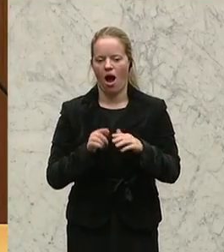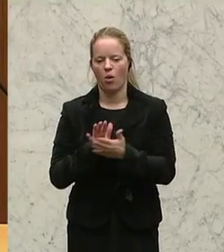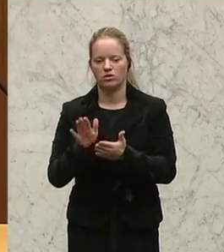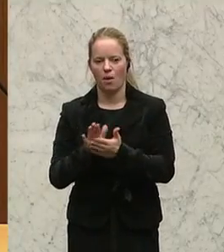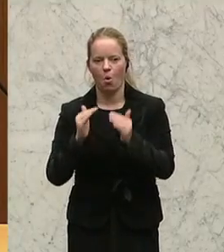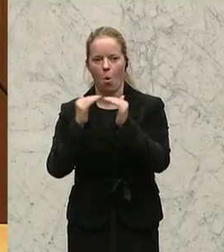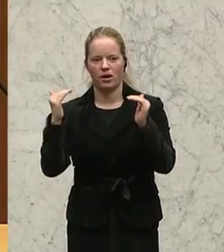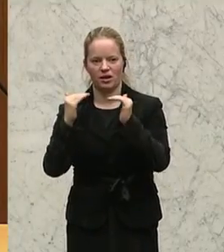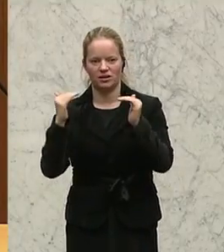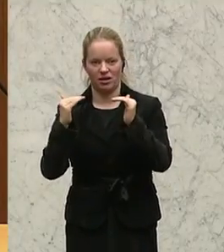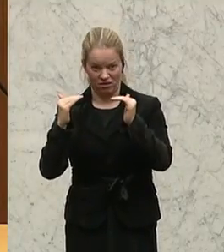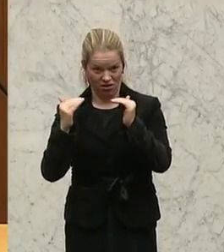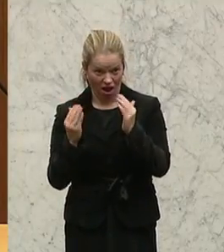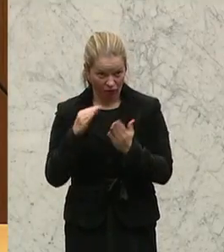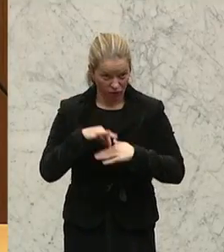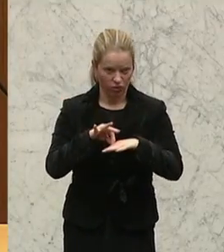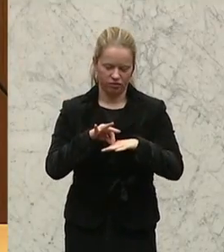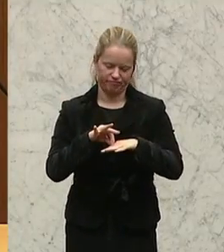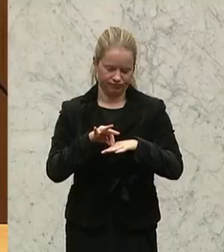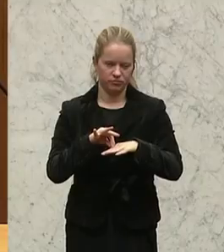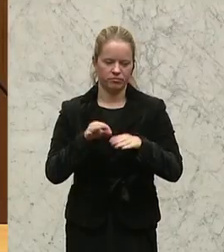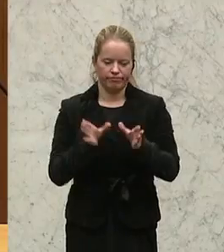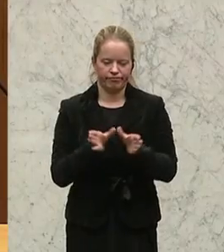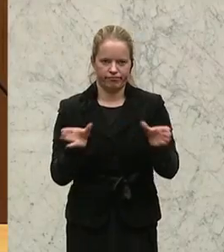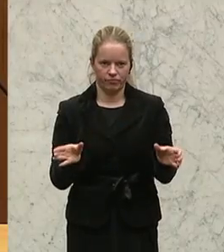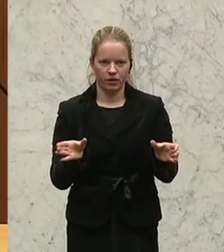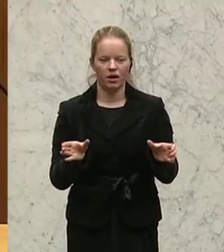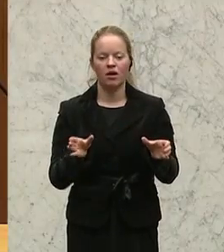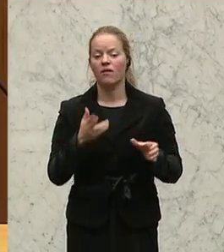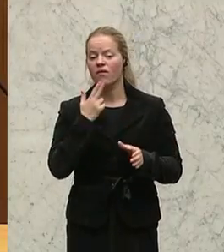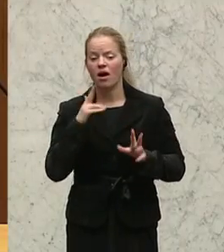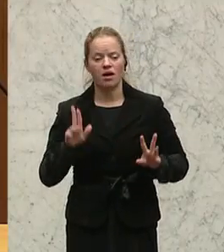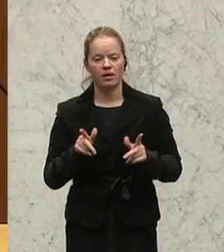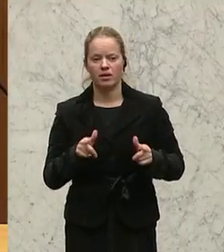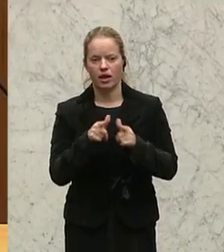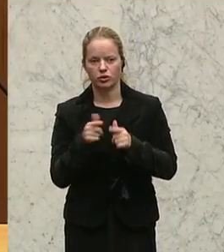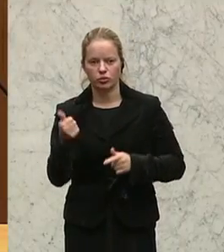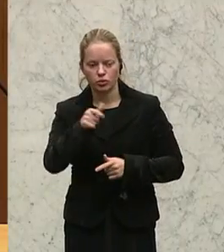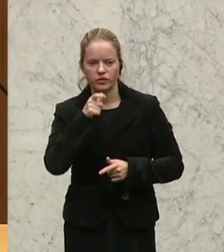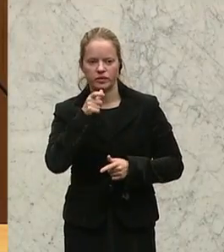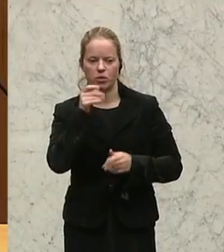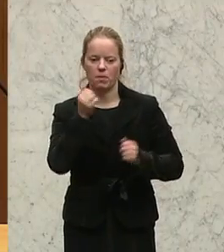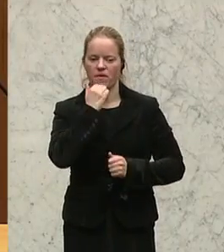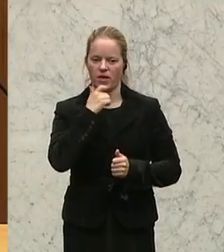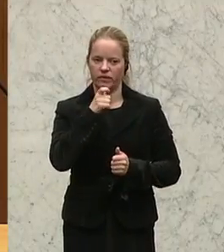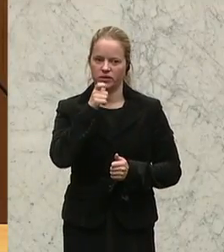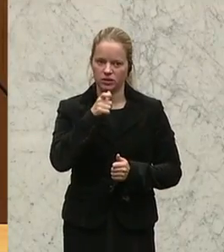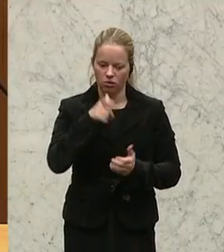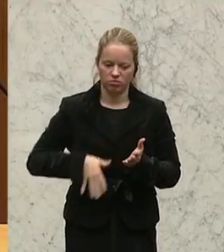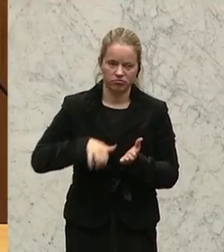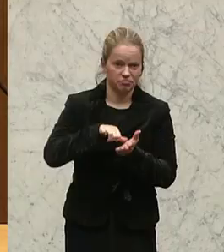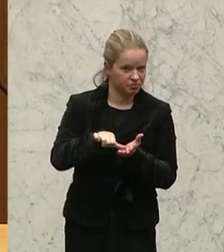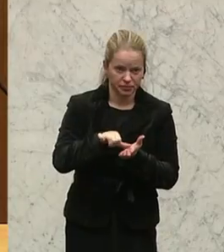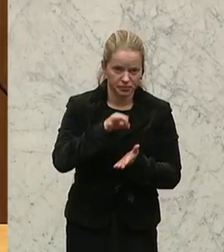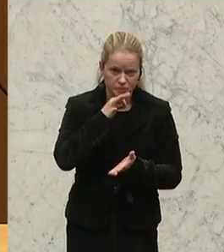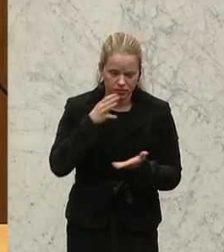Wer sich keine Zusatzversicherung oder Privatordination leisten kann, wird nicht oder zumindest zeitlich nach